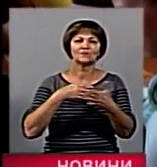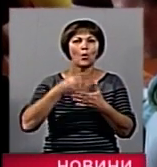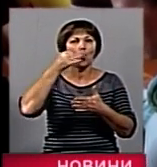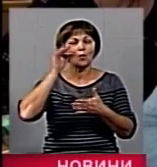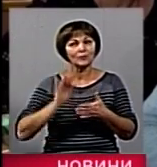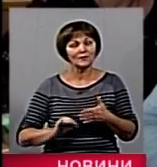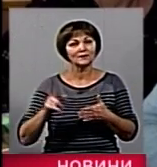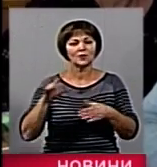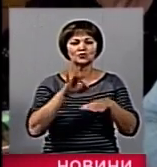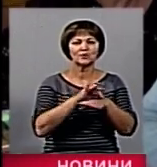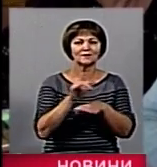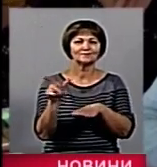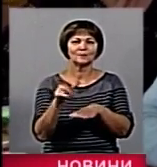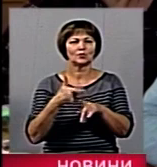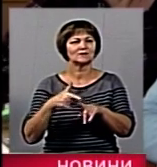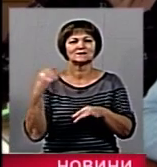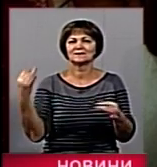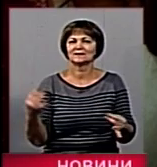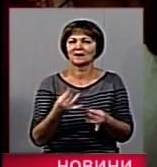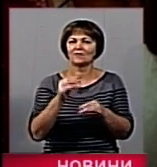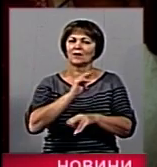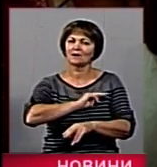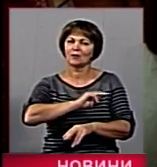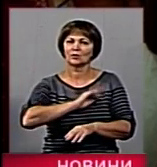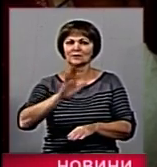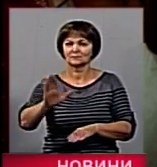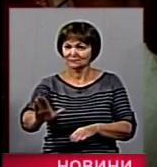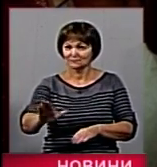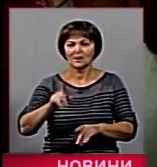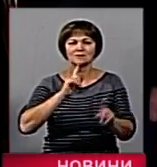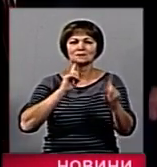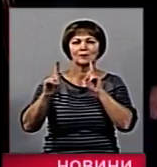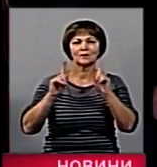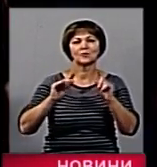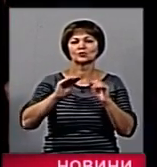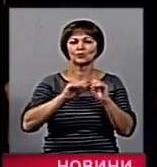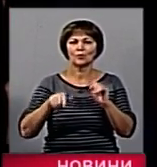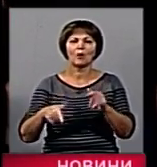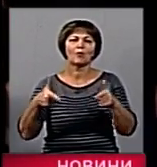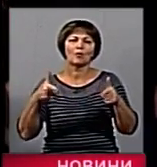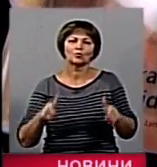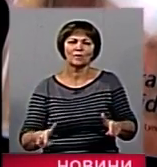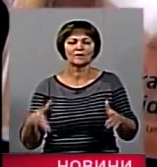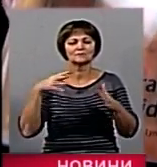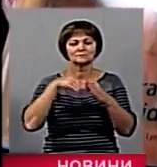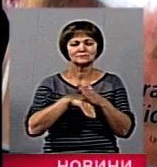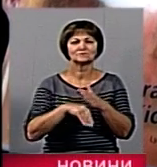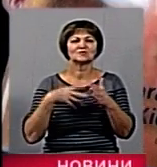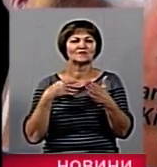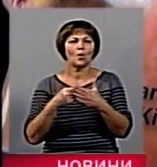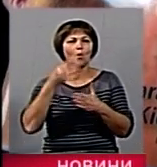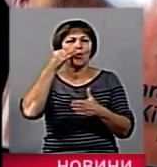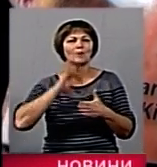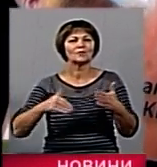Чарльзу Ландретт було легко і цікаво працювати на семінарі з освітянами Житомирщини, які готові впроваджувати новий досвід у своїх